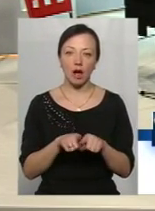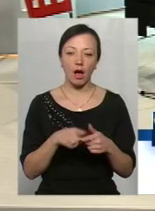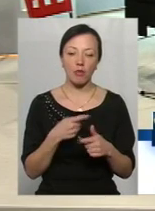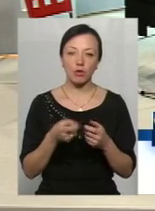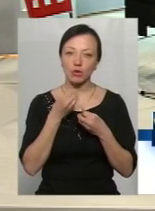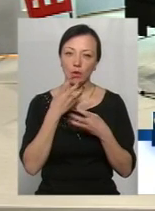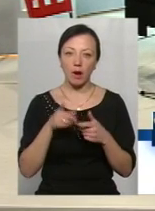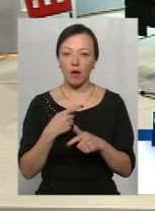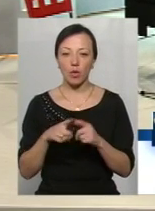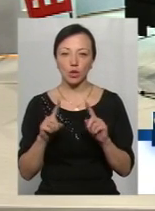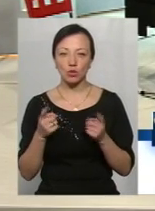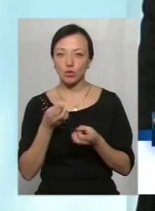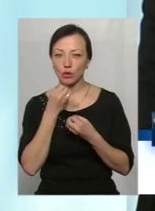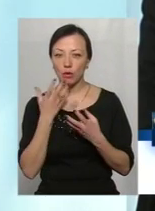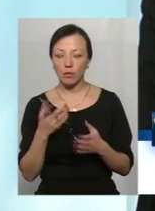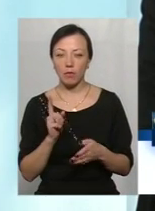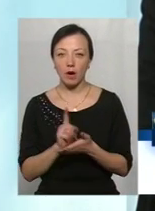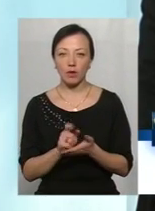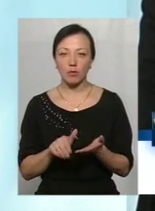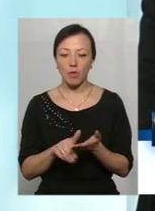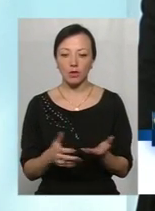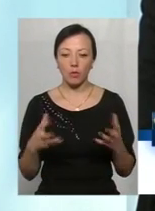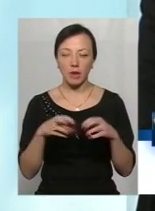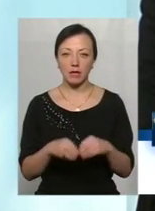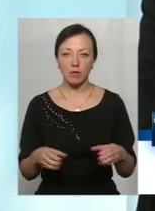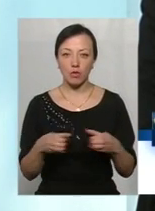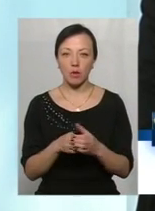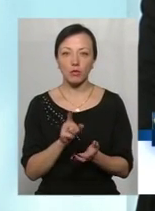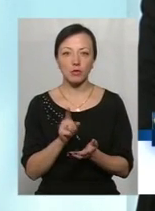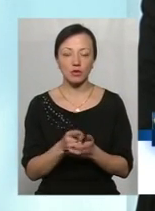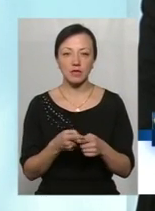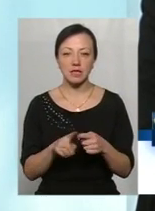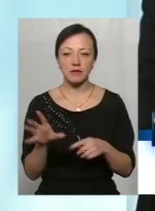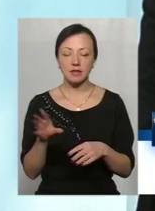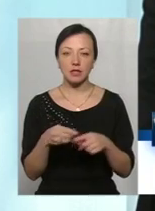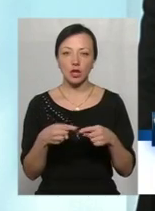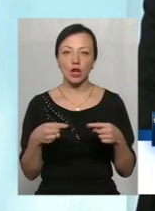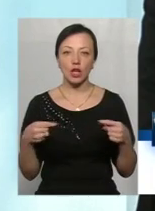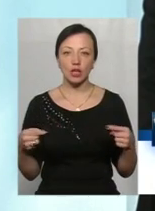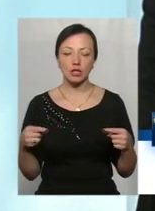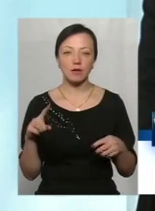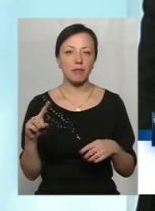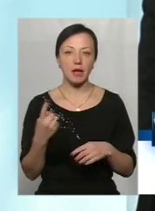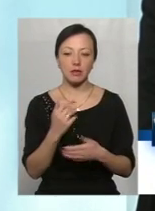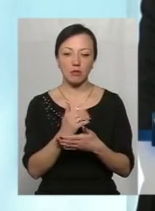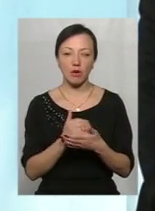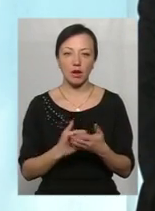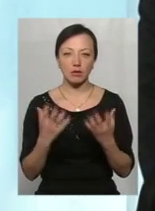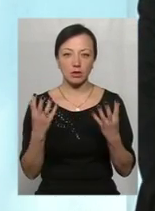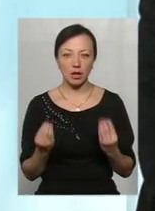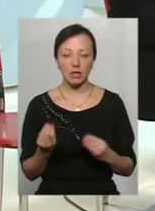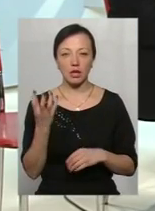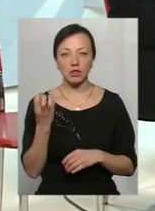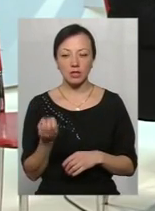добре, або не дуже добре, які мають допомагати об'єднаним громадам. Обов'язково ці всі речі – це найперший порядок денний. А ще